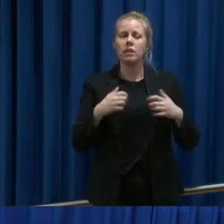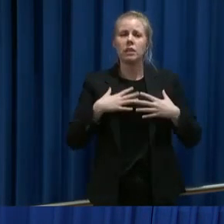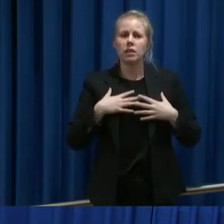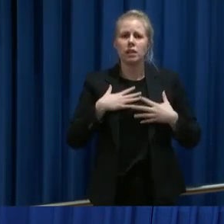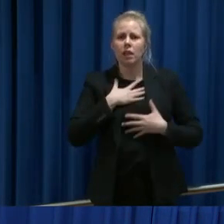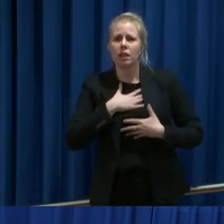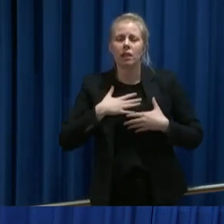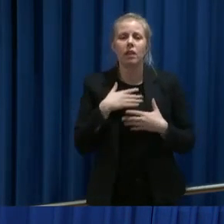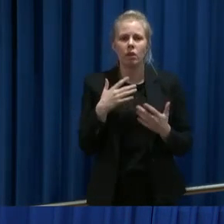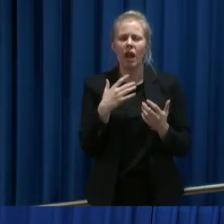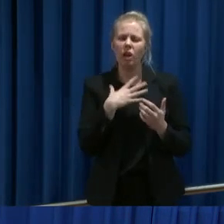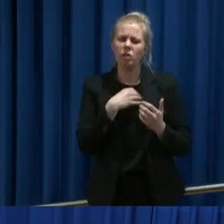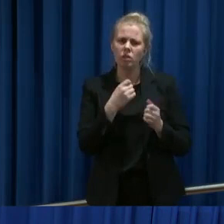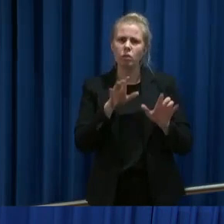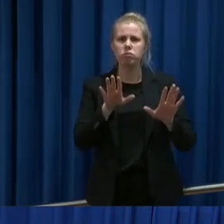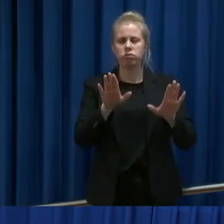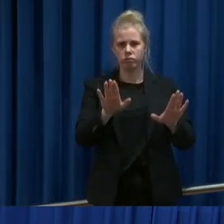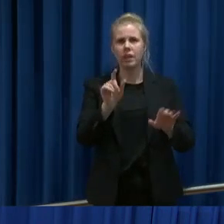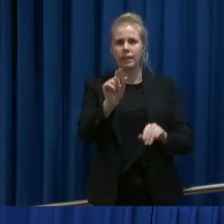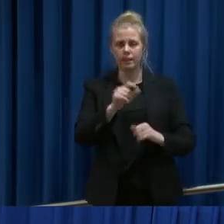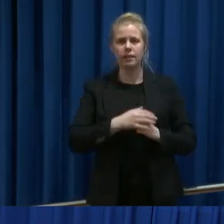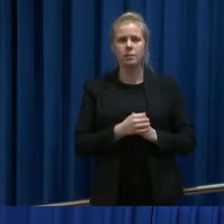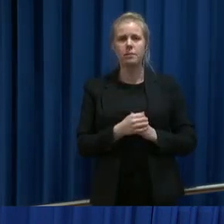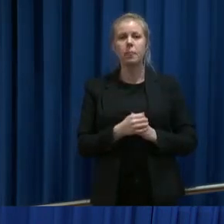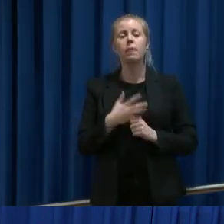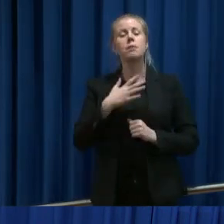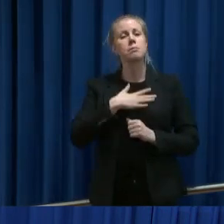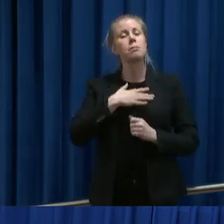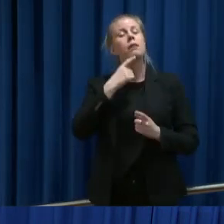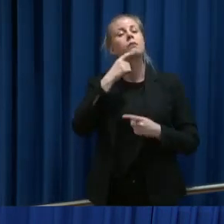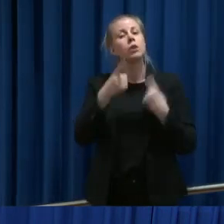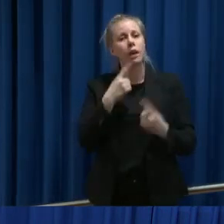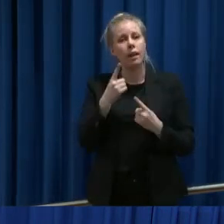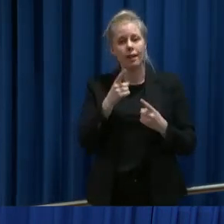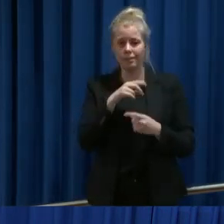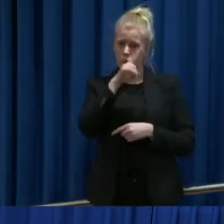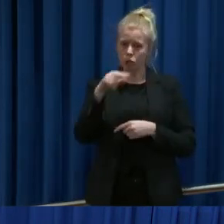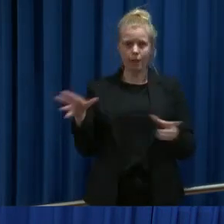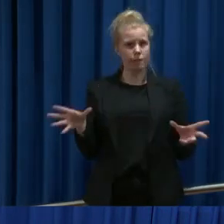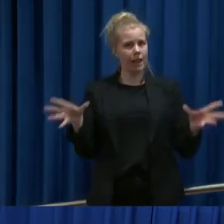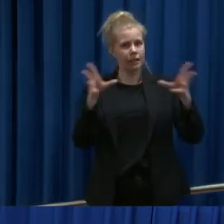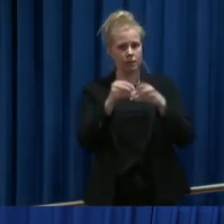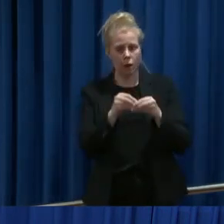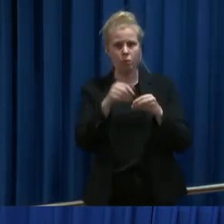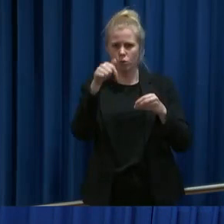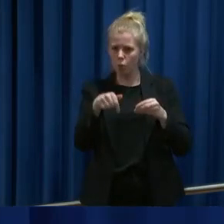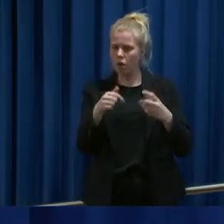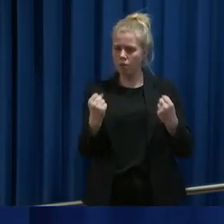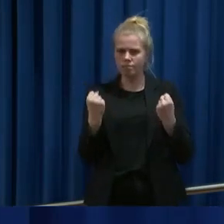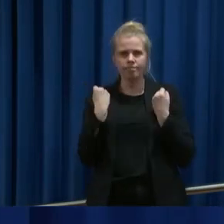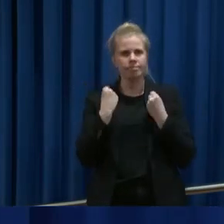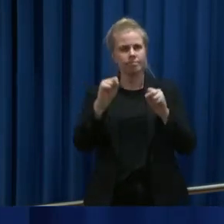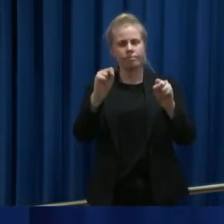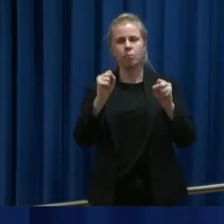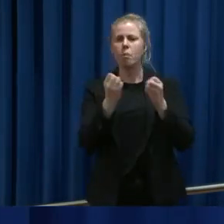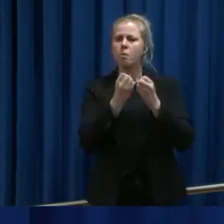berolige dere litt. for jeg vil fortelle at det norske fellesskapet samles nå krefter på mange